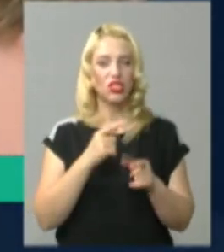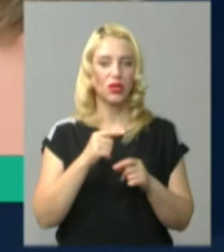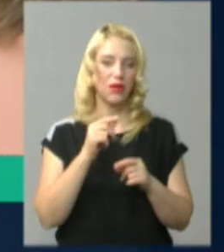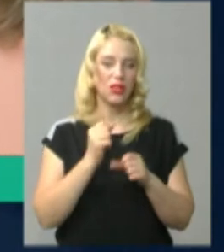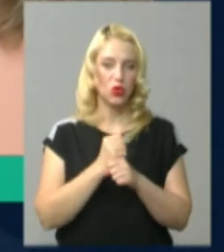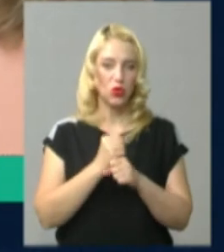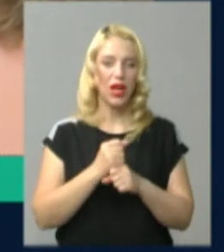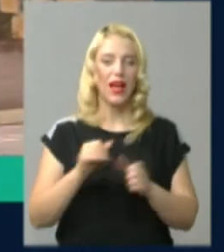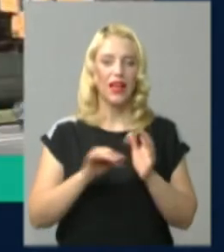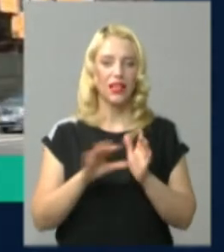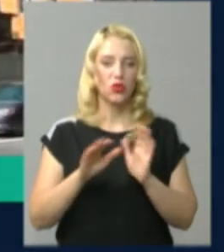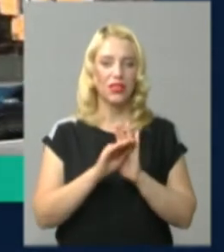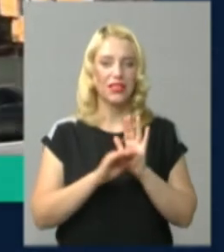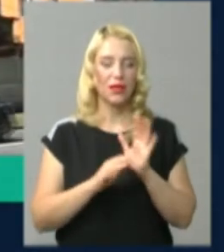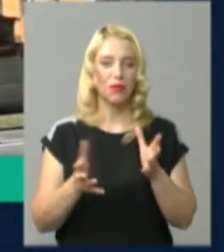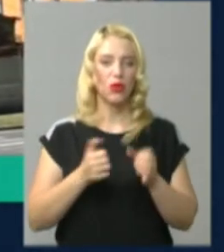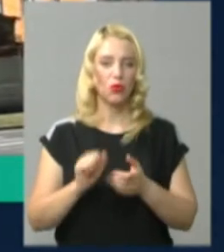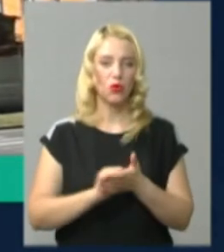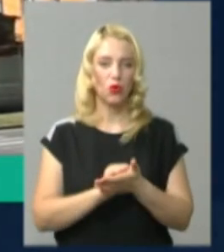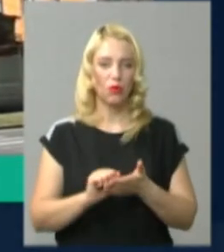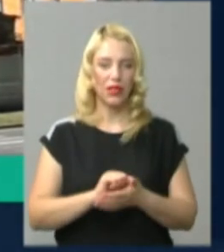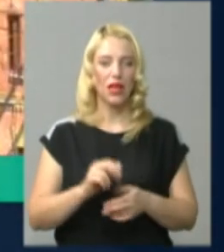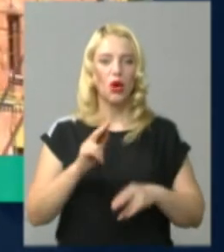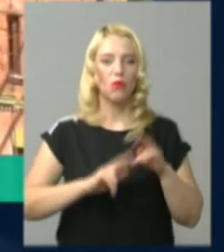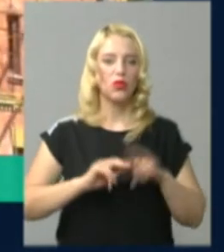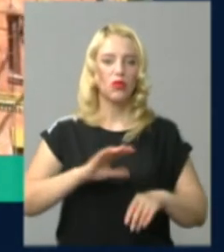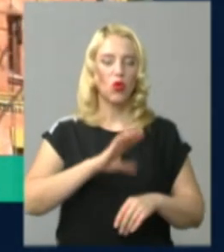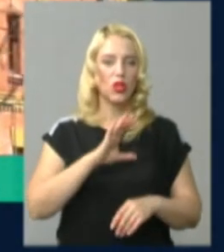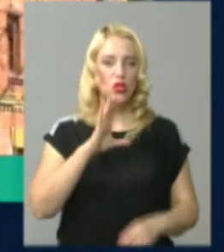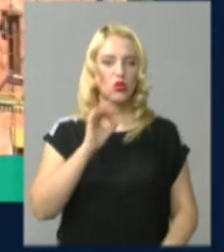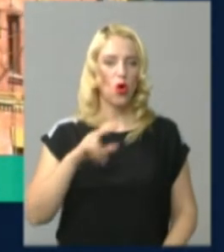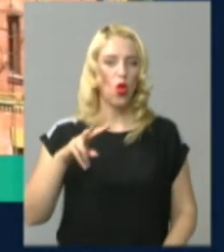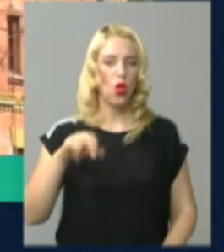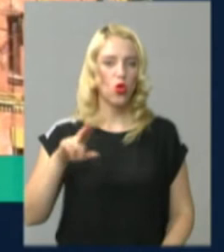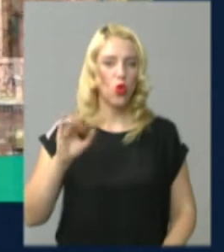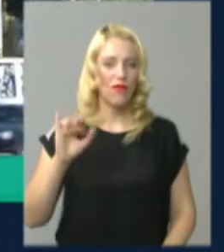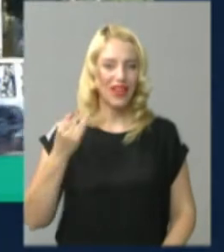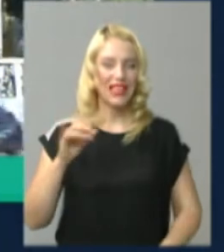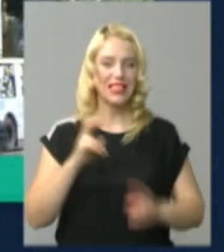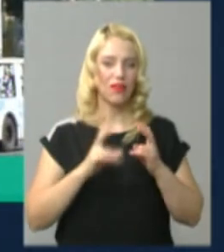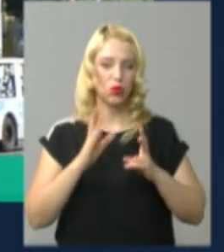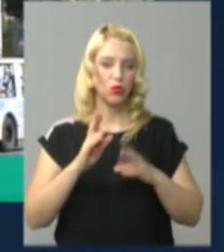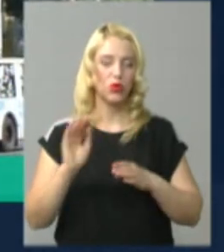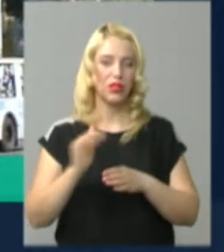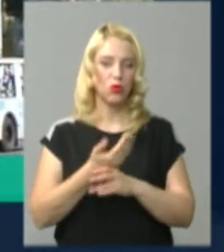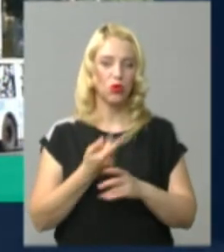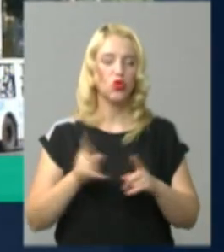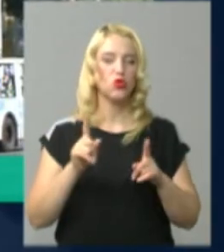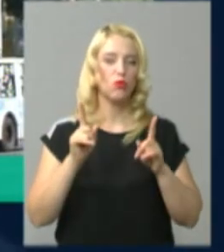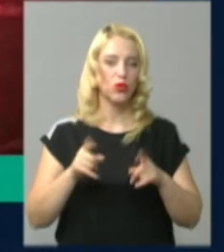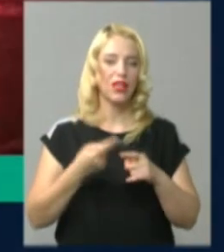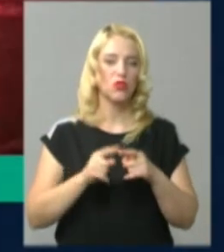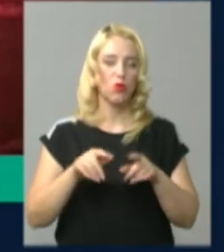прийому документів. Будівлю колишнього солодового заводу Михайла Шильмана в Хмельницькому демонтують. Що буде на місці заводу?